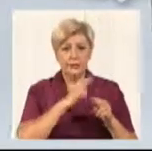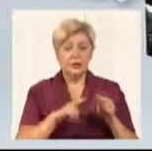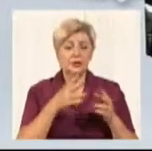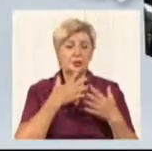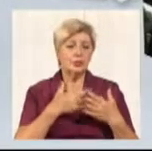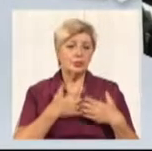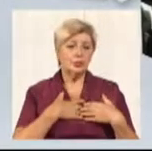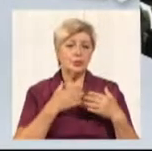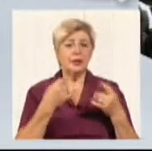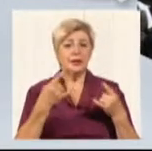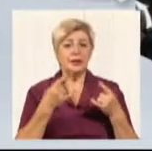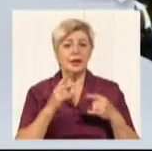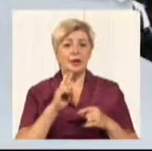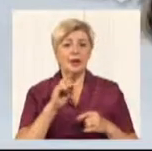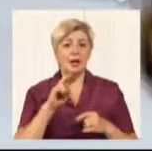телеканали.